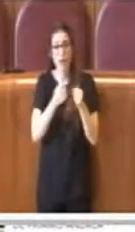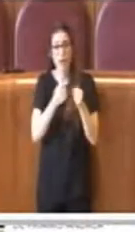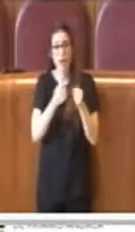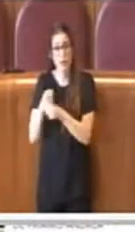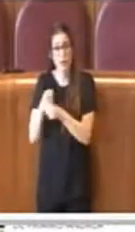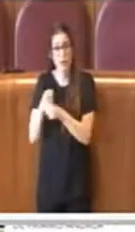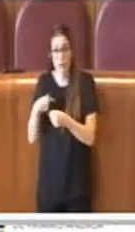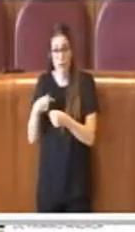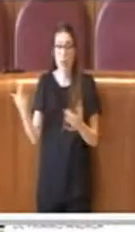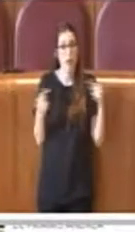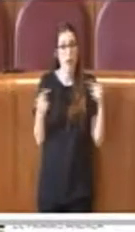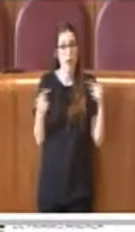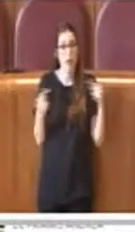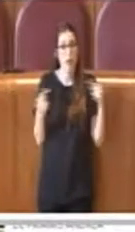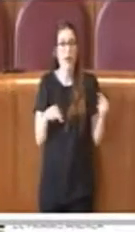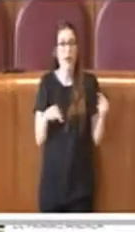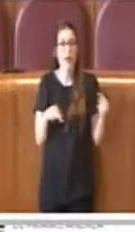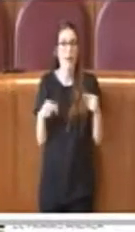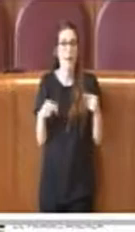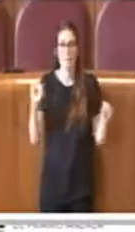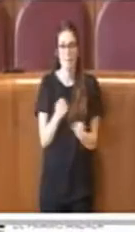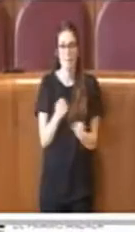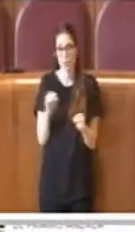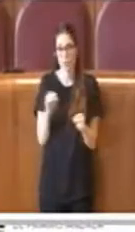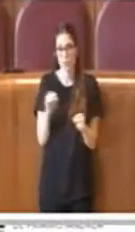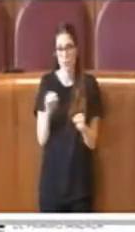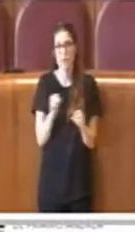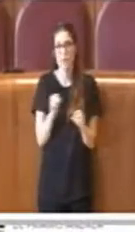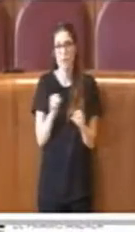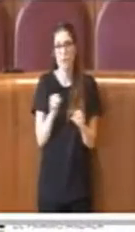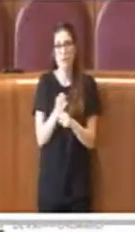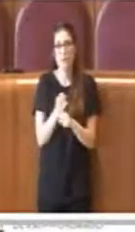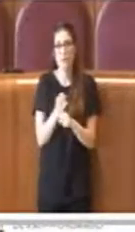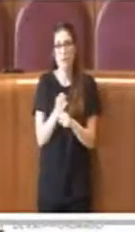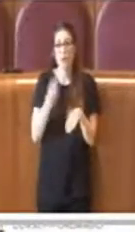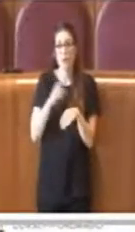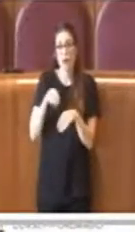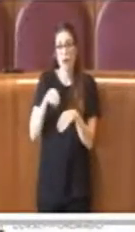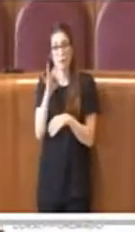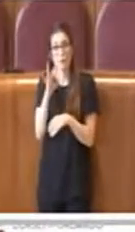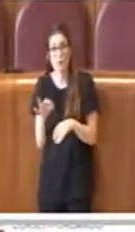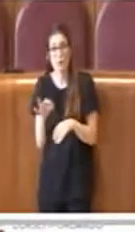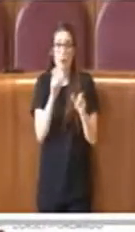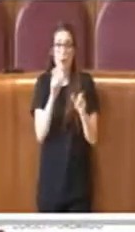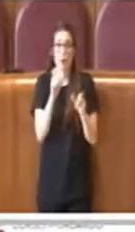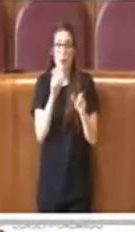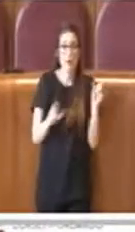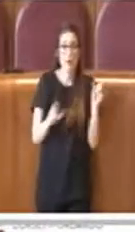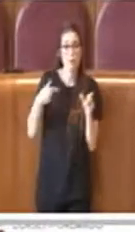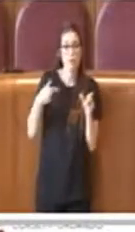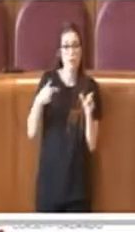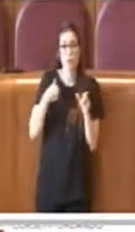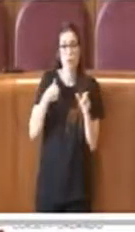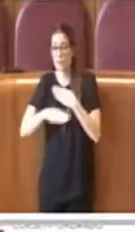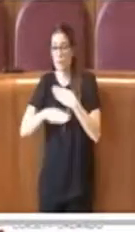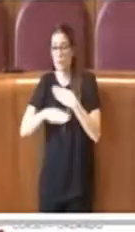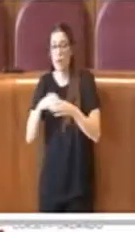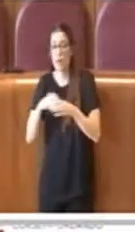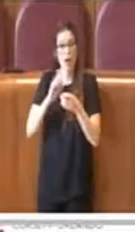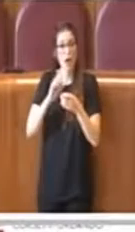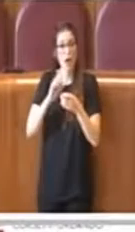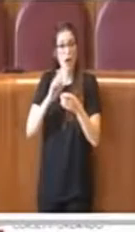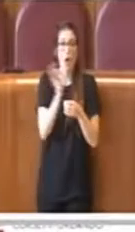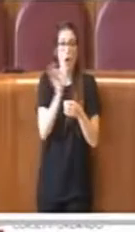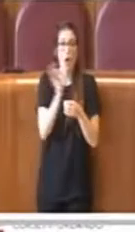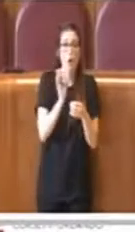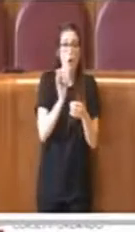certa numerosità di rappresentanti in base alla percentuale di persone che hanno una certa disabilità o ancora garantire maggiore o